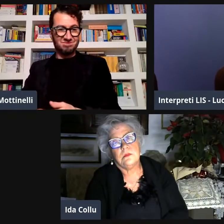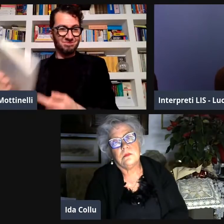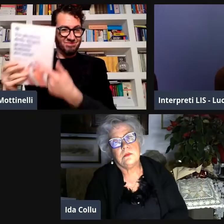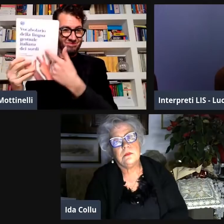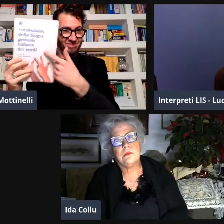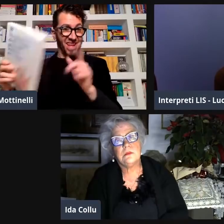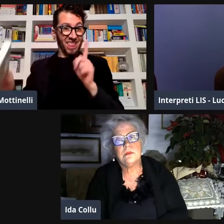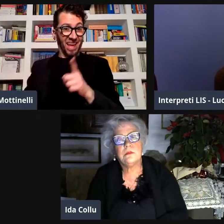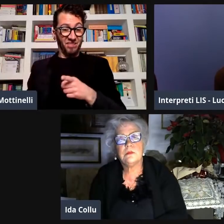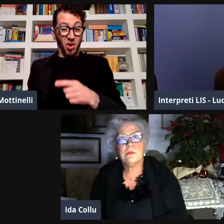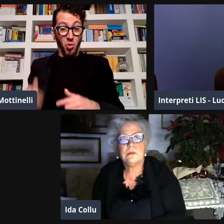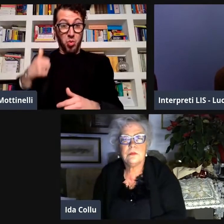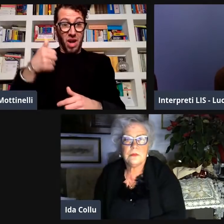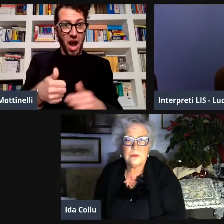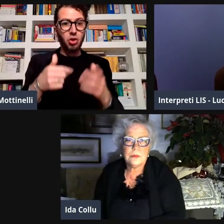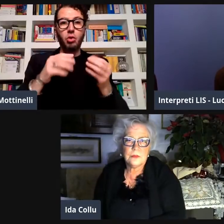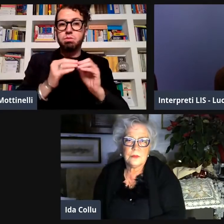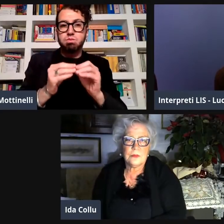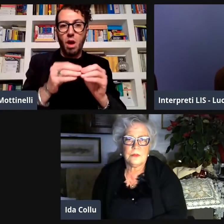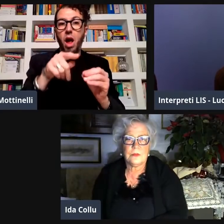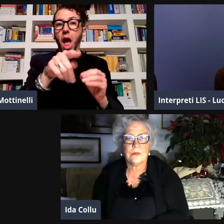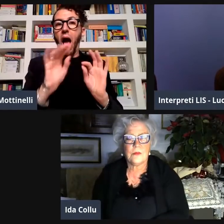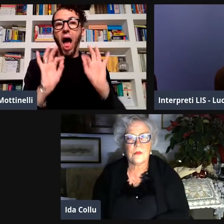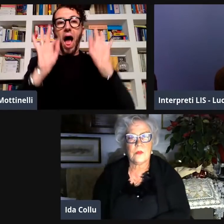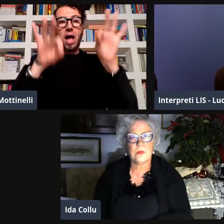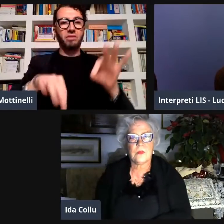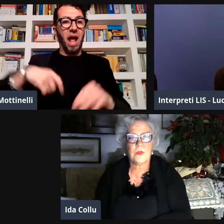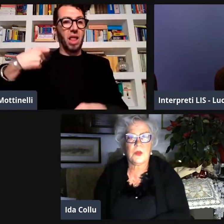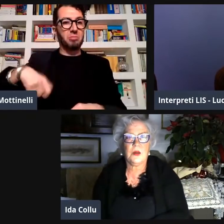quando il libro era già stato stampato da un anno